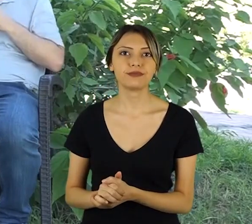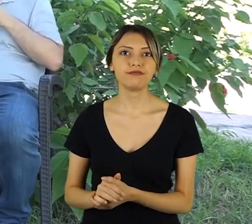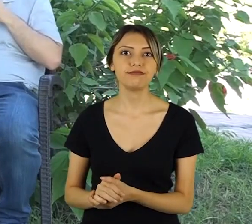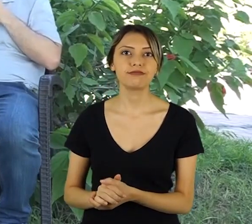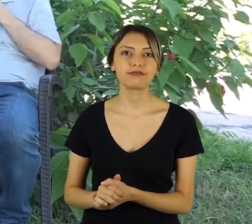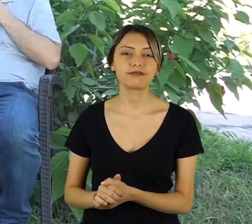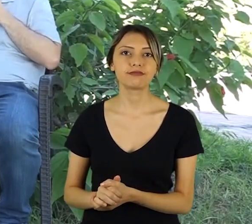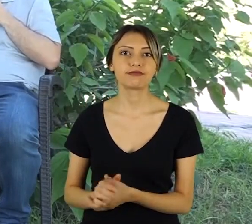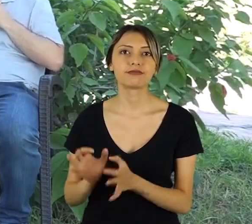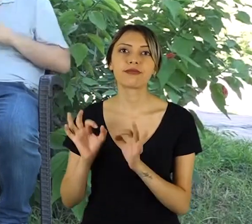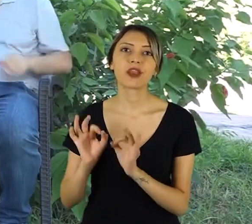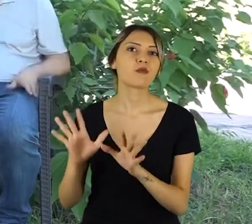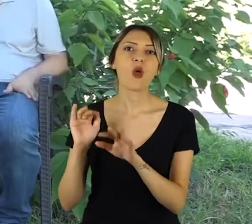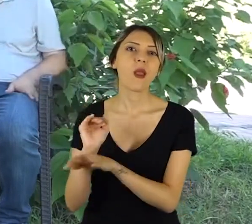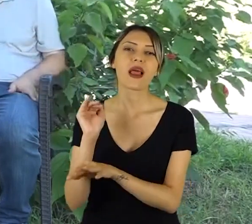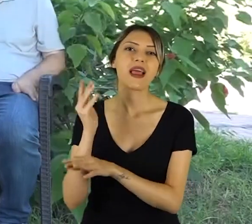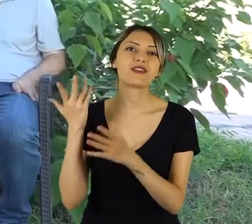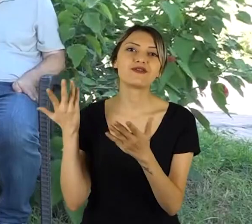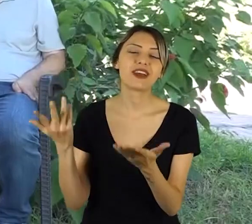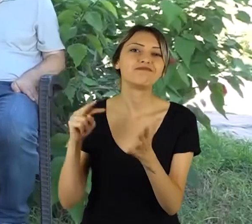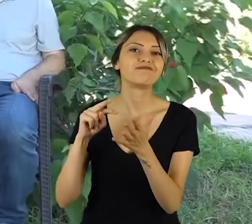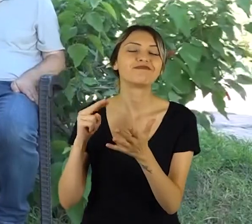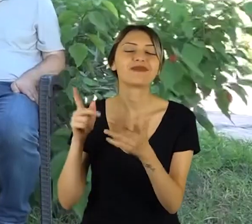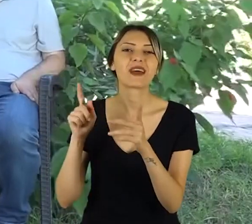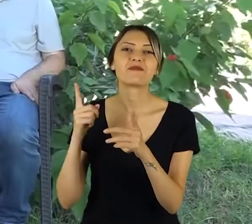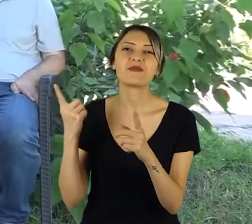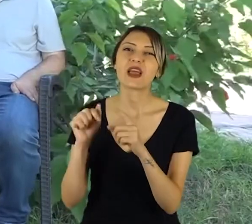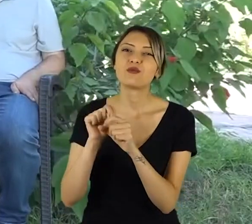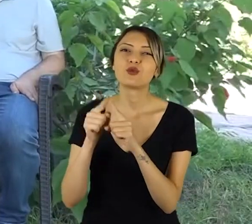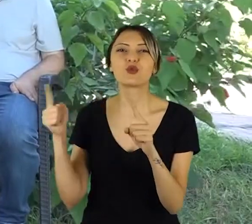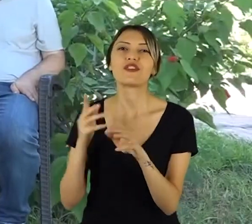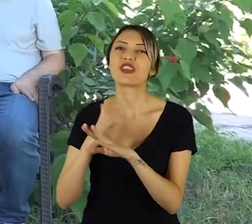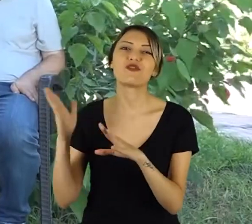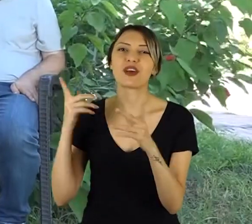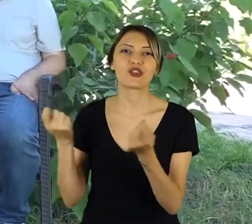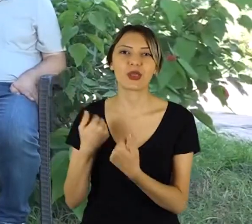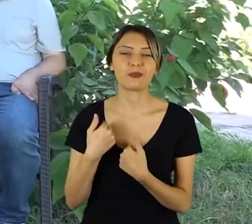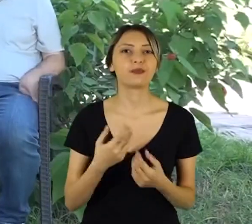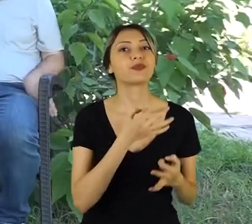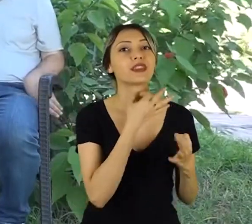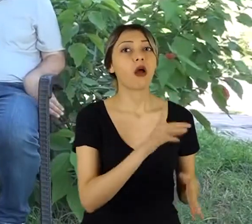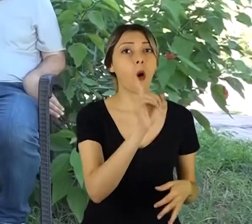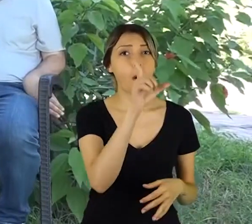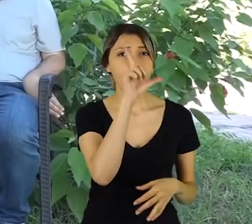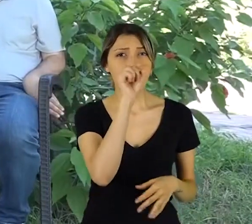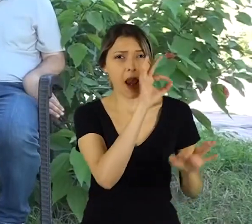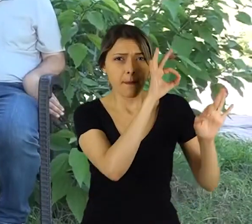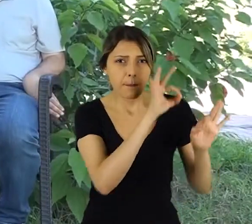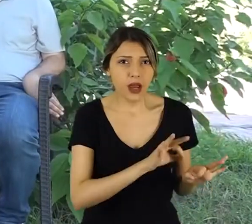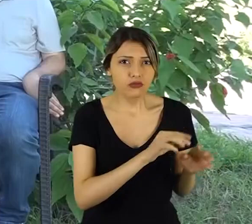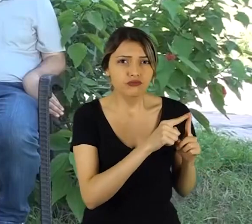Böyle yaşatıyla başlarmaya çalıştım. Teşekkür ediyorum. Evet, 10 Mart'tan itibaren